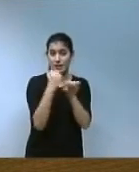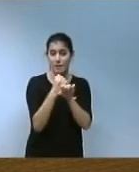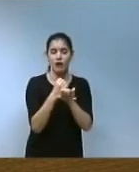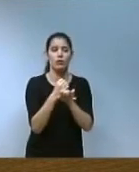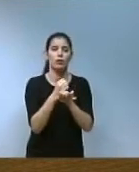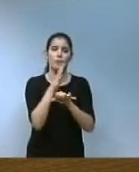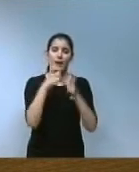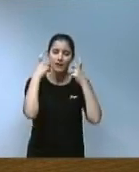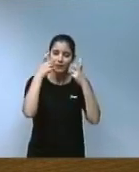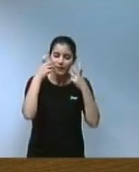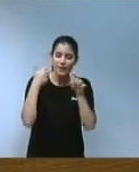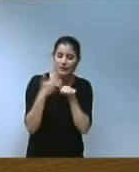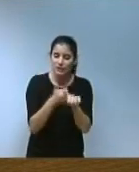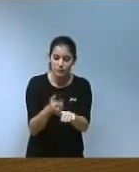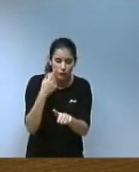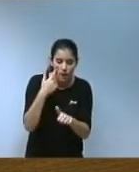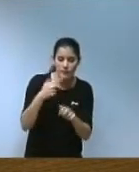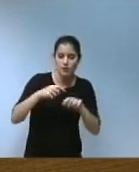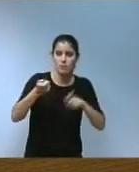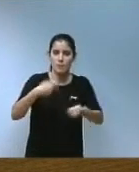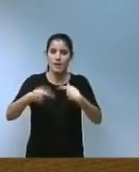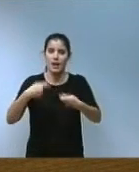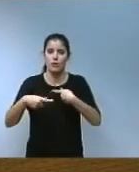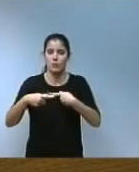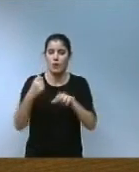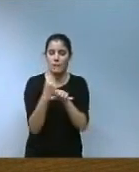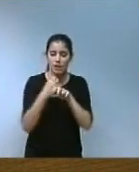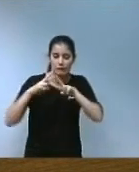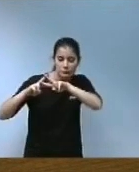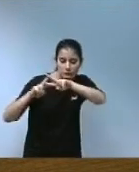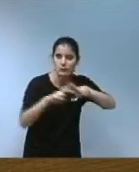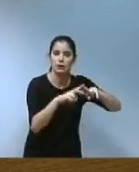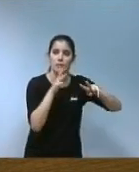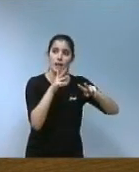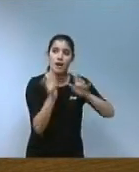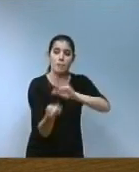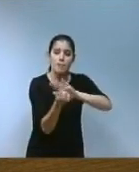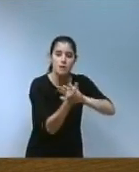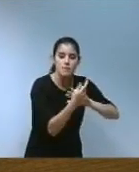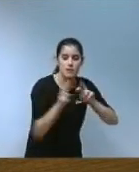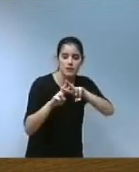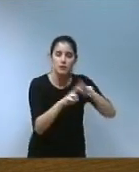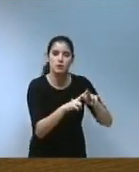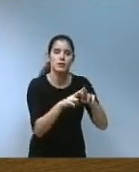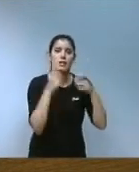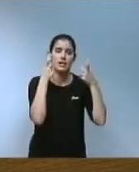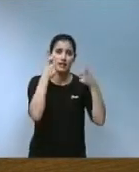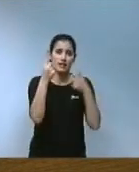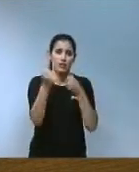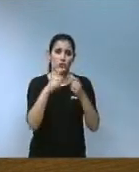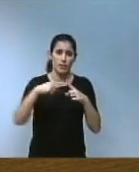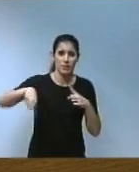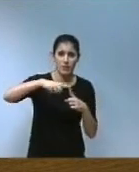'efectuar un seguiment permanent del mercat laboral, especialment en els mercats emergents, com economia circular, transició